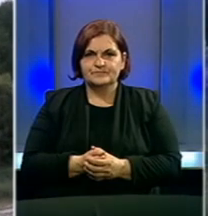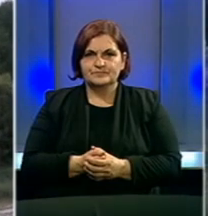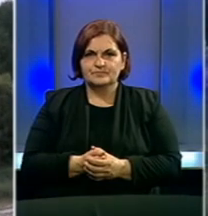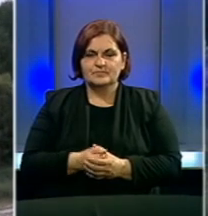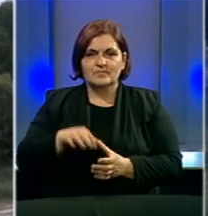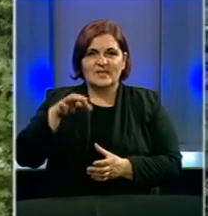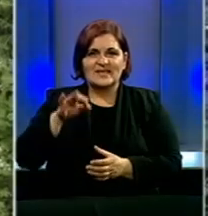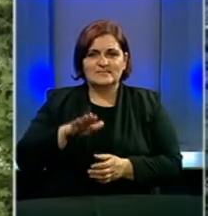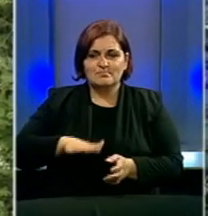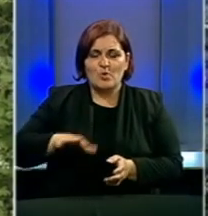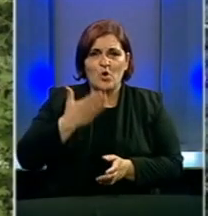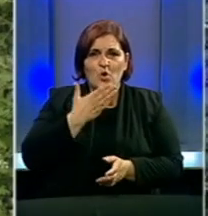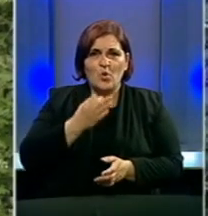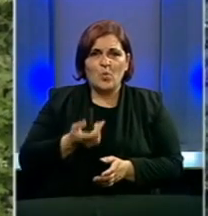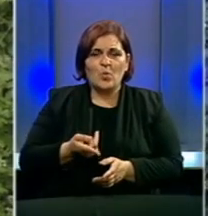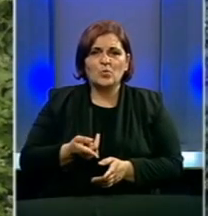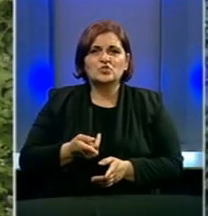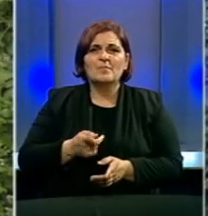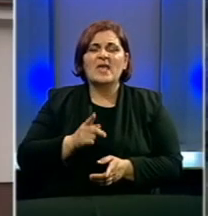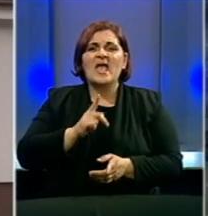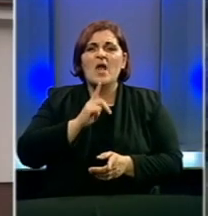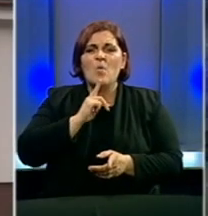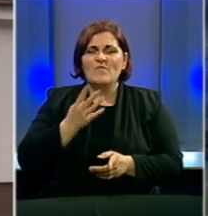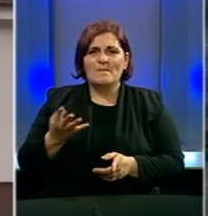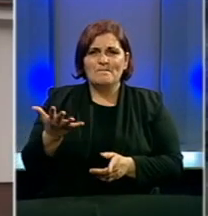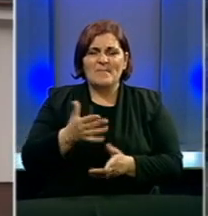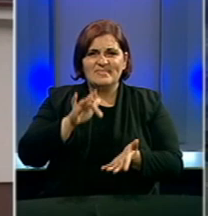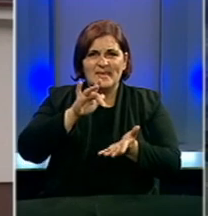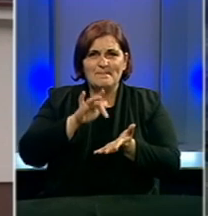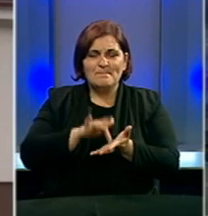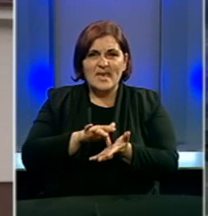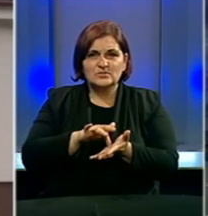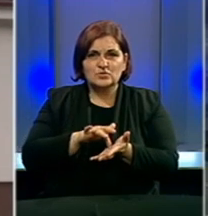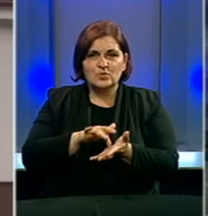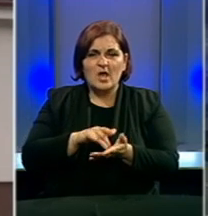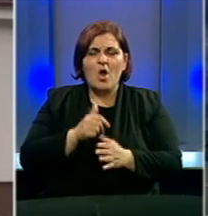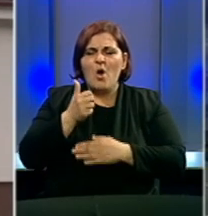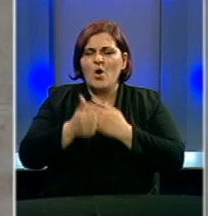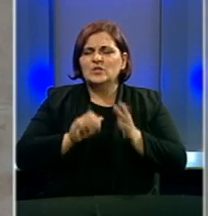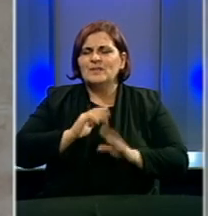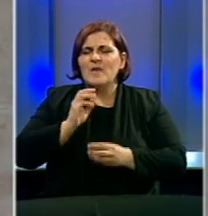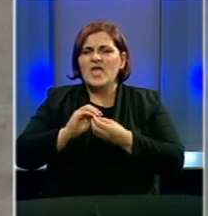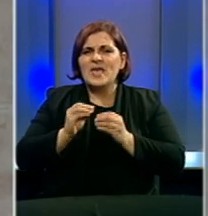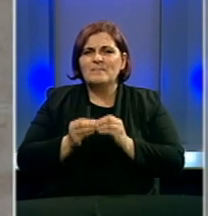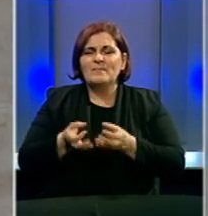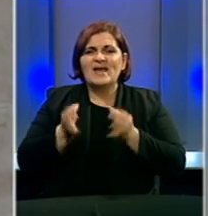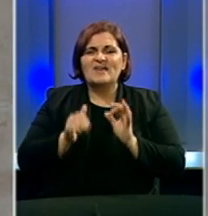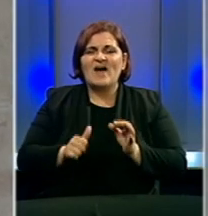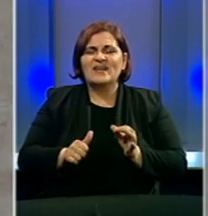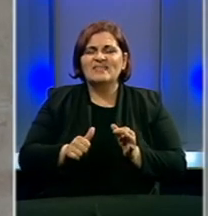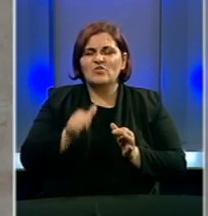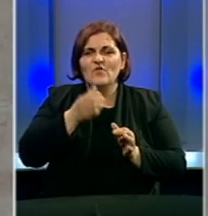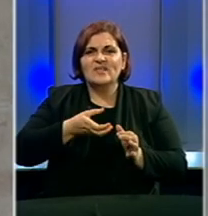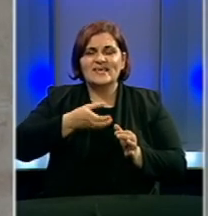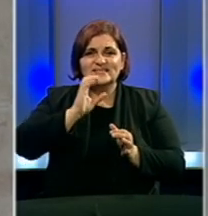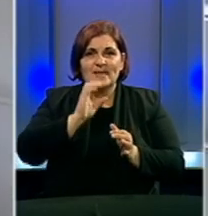Srebreničke područne škole u Sasama, Sućeskoj žutici, podravanju, osatu i osmačama godinama imaju problem sa kvalitetom vode za piće.